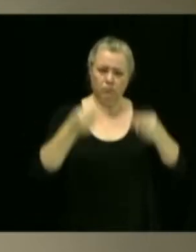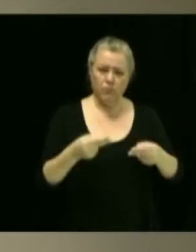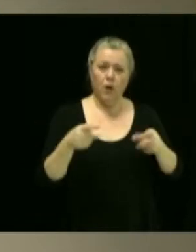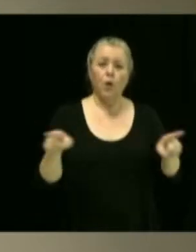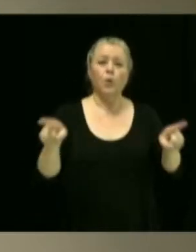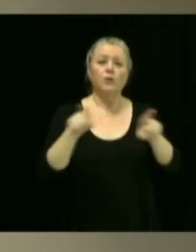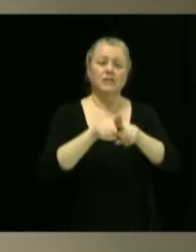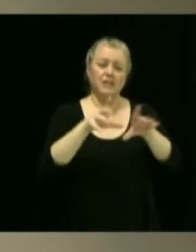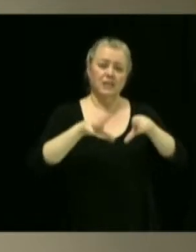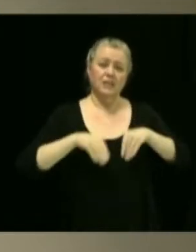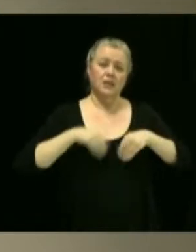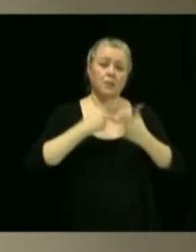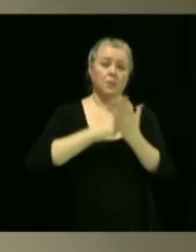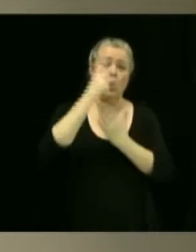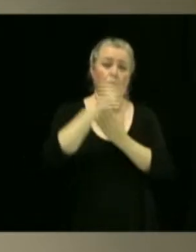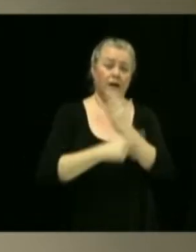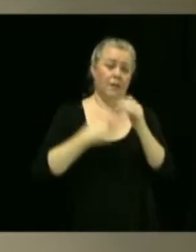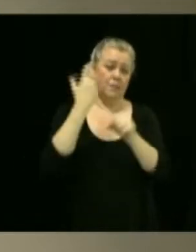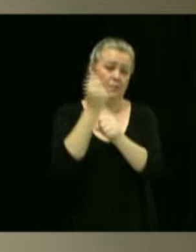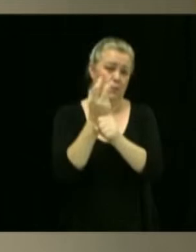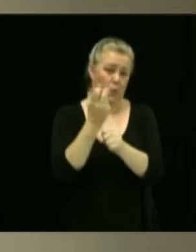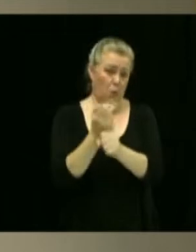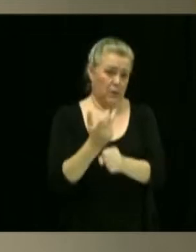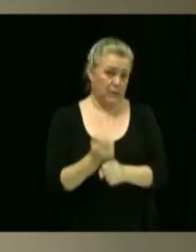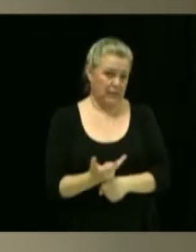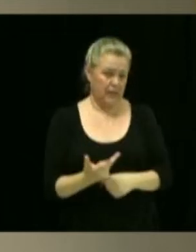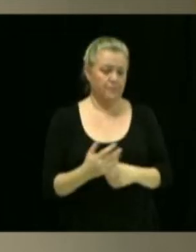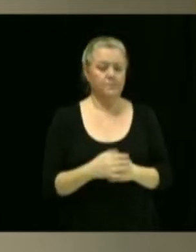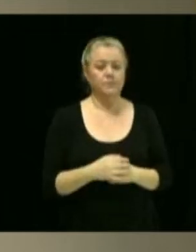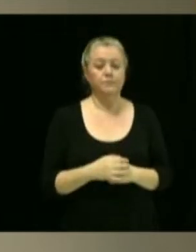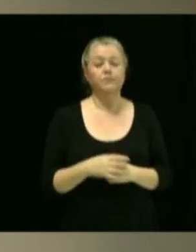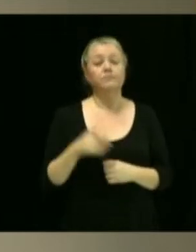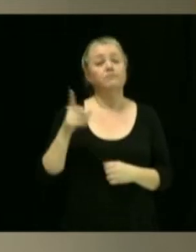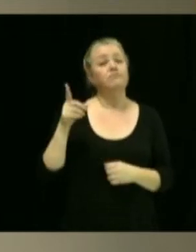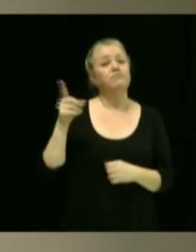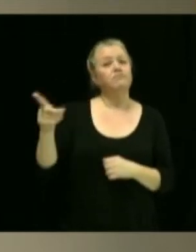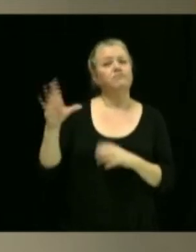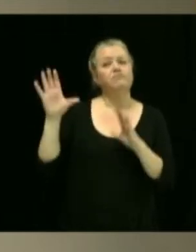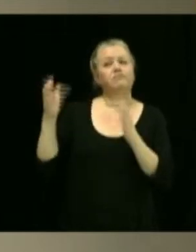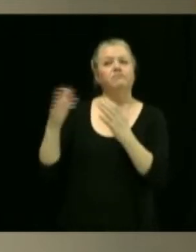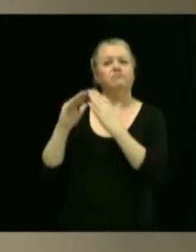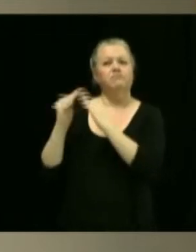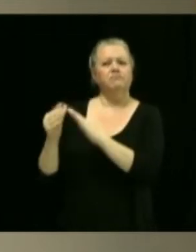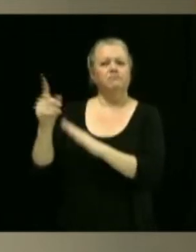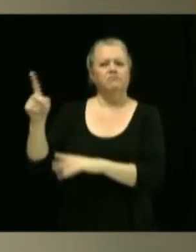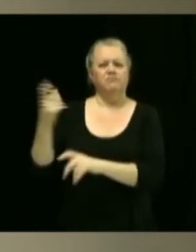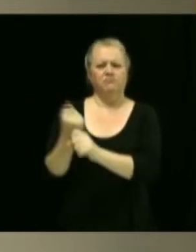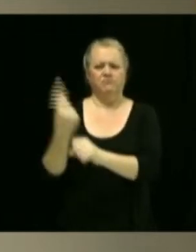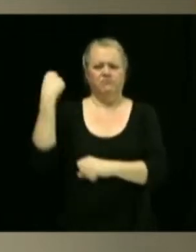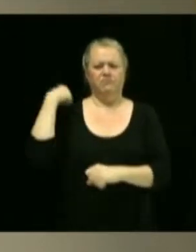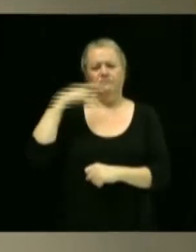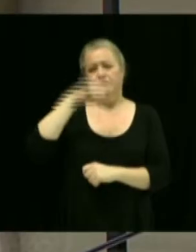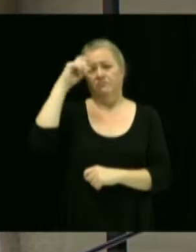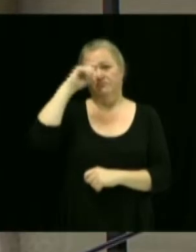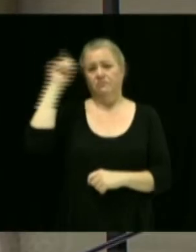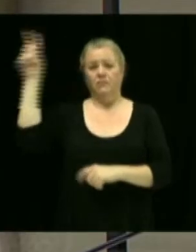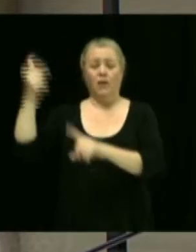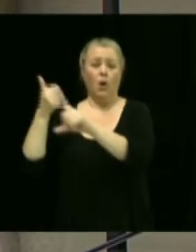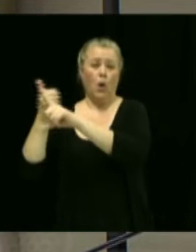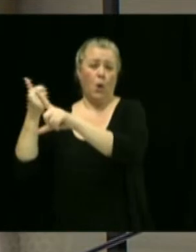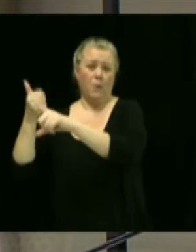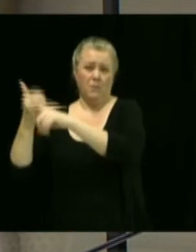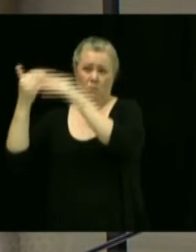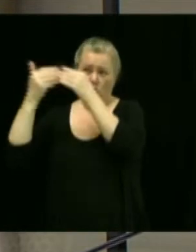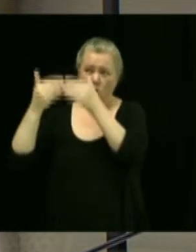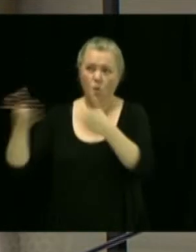'immobilisation. Alors, la Commission municipale du Québec a lancé, dans le courant de l'été dernier, une vaste audit de conformité portant